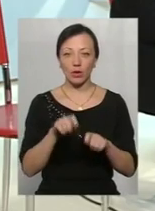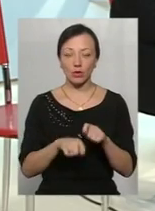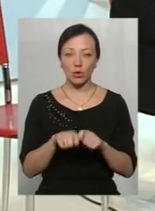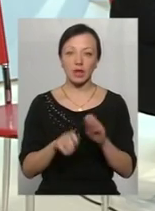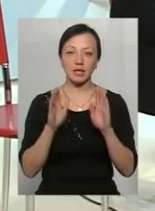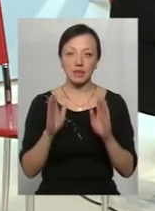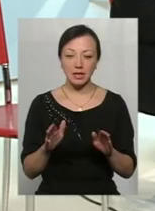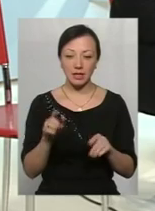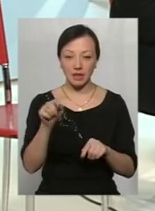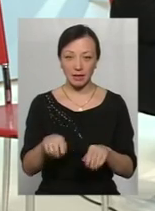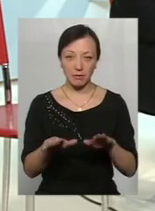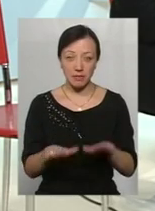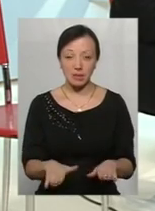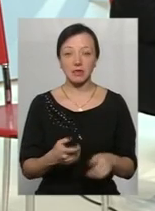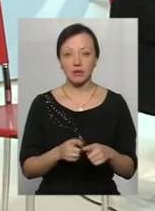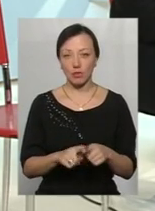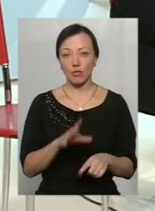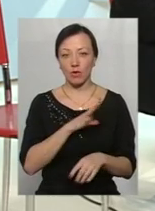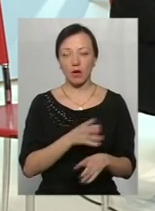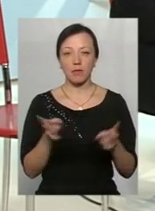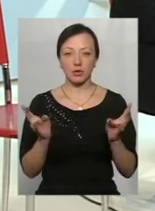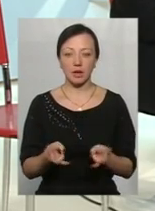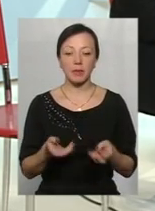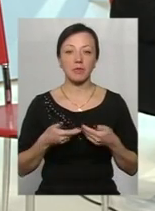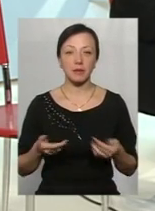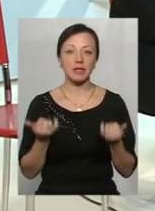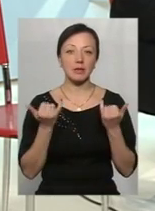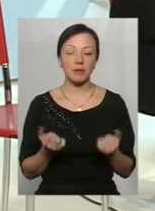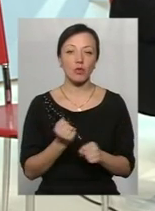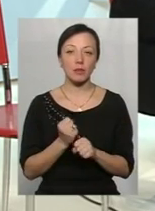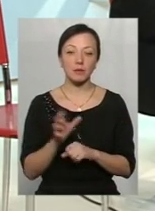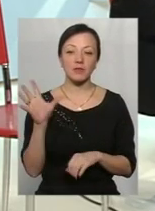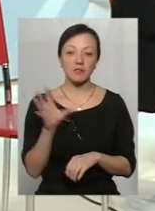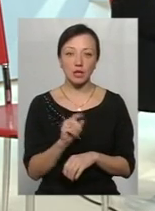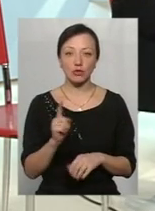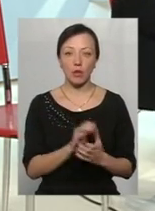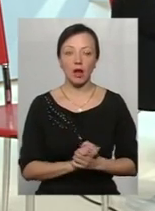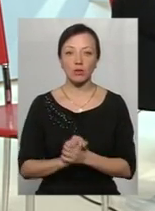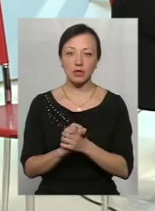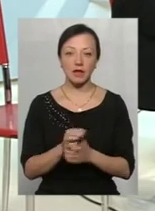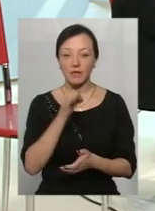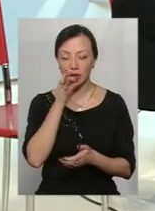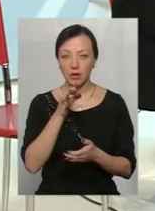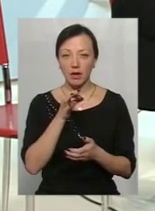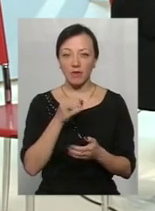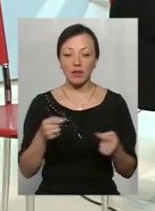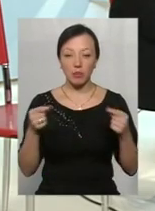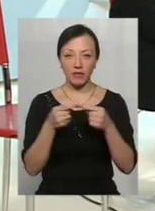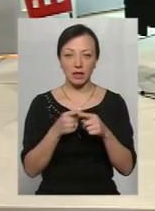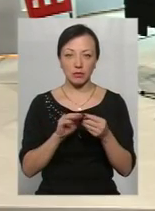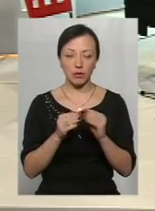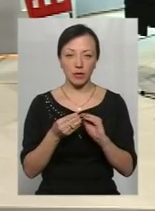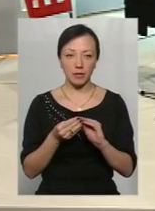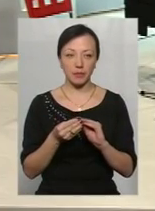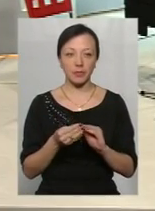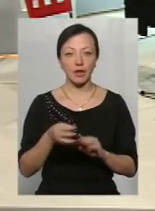об'єднаним територіальним громадам, то значить в цьому була потреба. І ми тепер будемо робити усе, щоб ми як асоціація відповідали цій потребі. Дякую, пане Ігор.